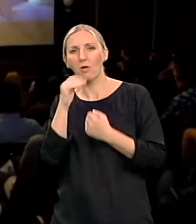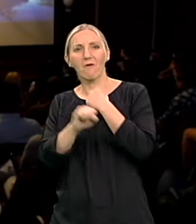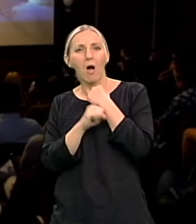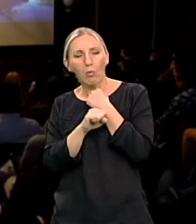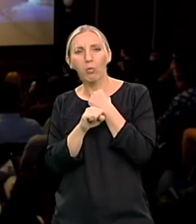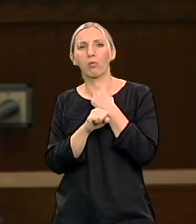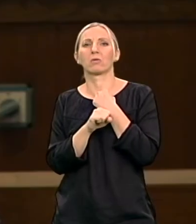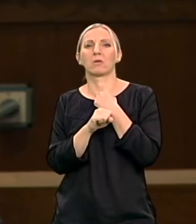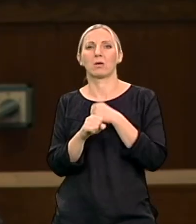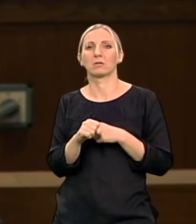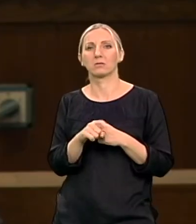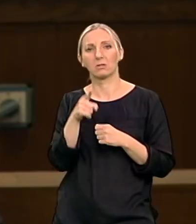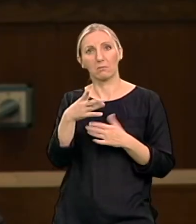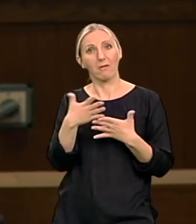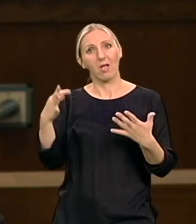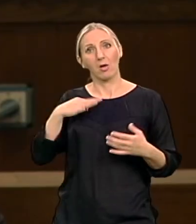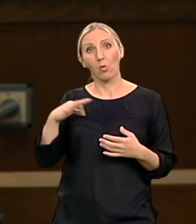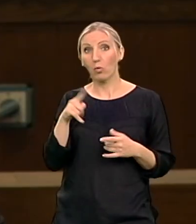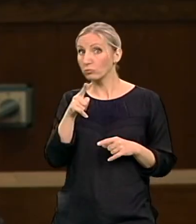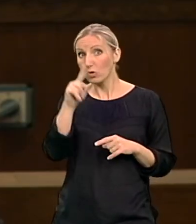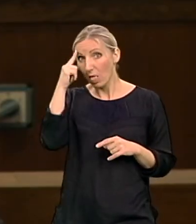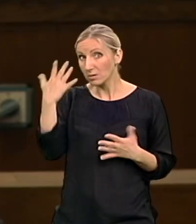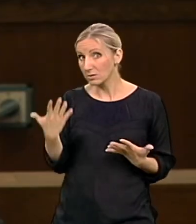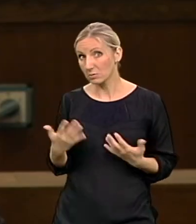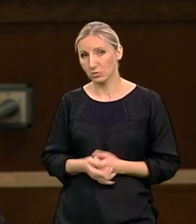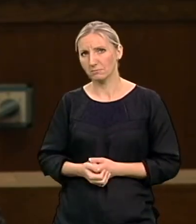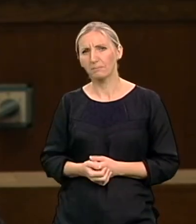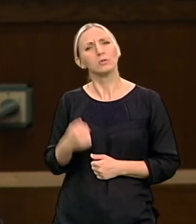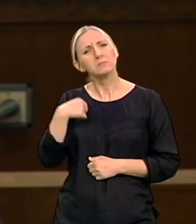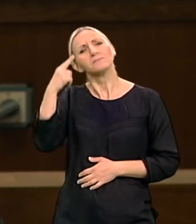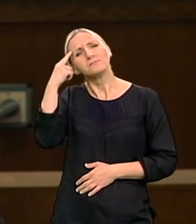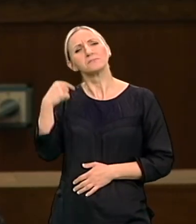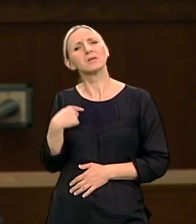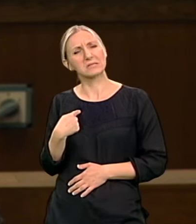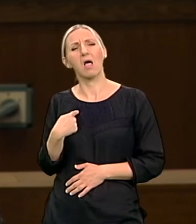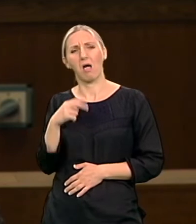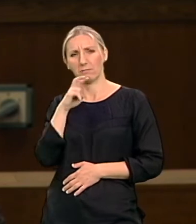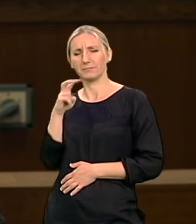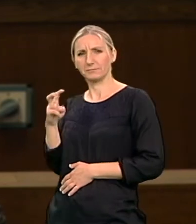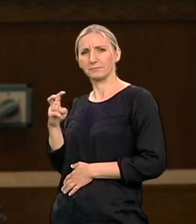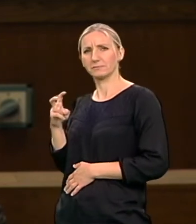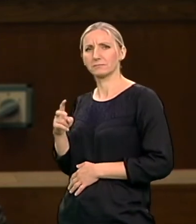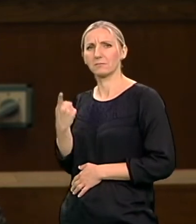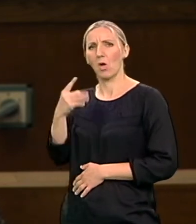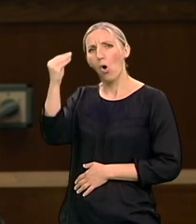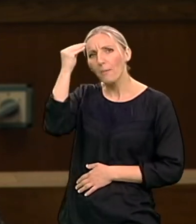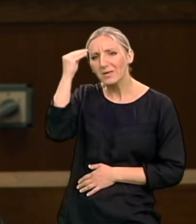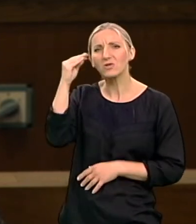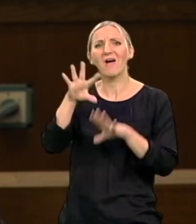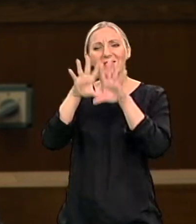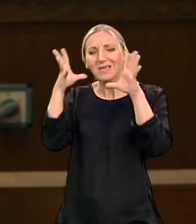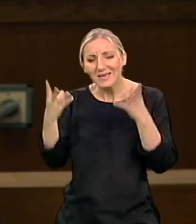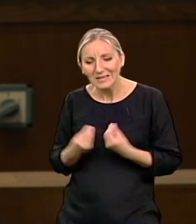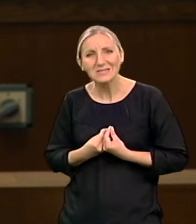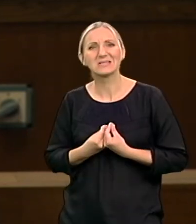odigrala veliku ulogu, možda toga nisi ni svesna. Pa svesna sam zapravo jer i obrazovanje i sve te stvari